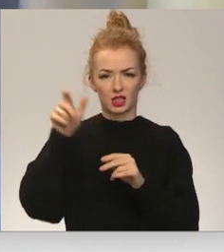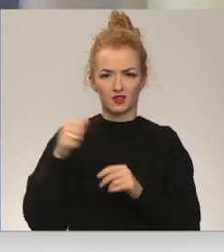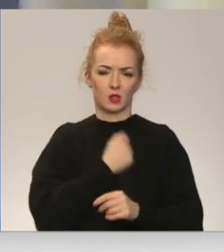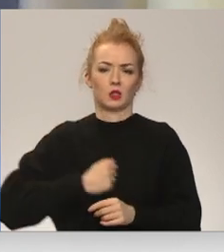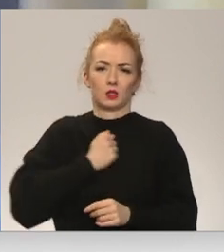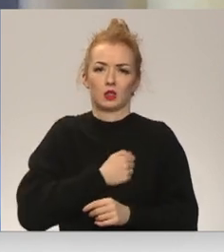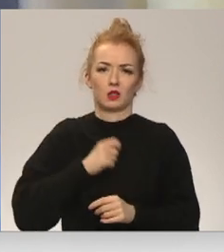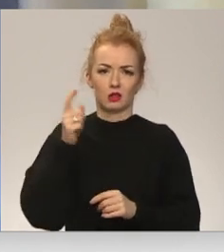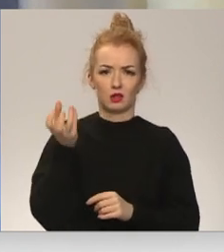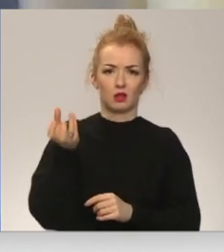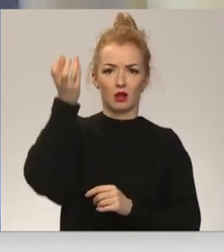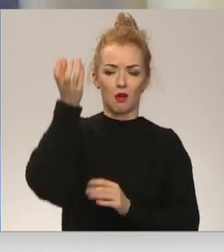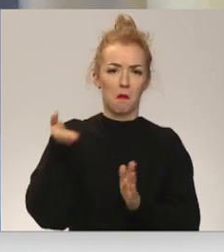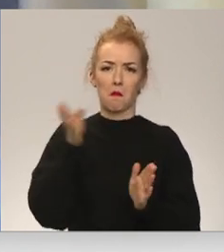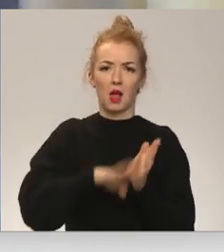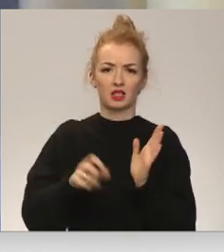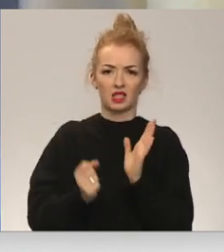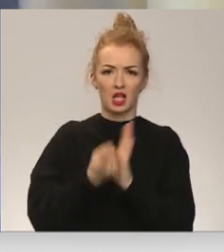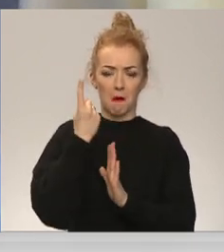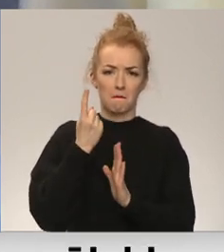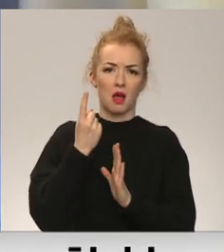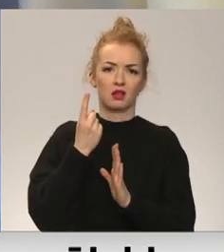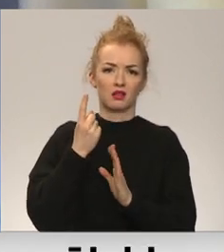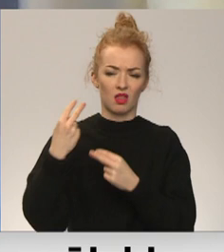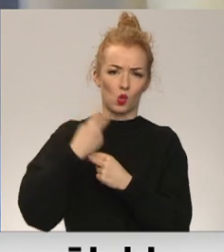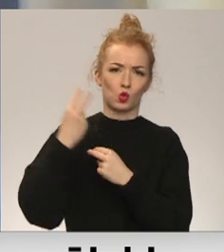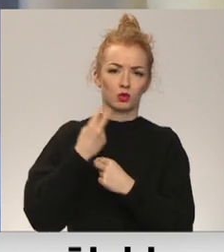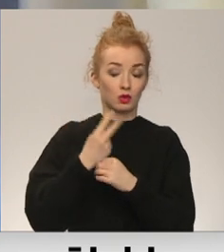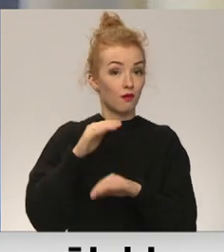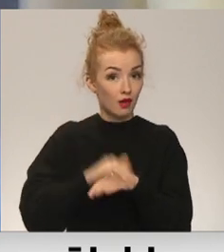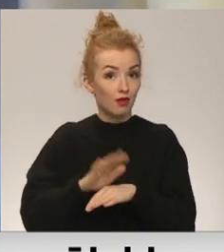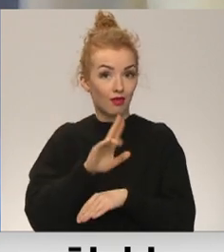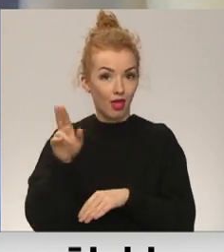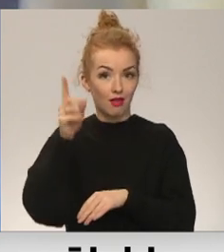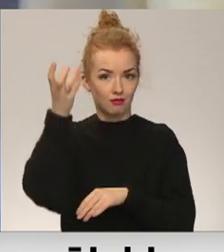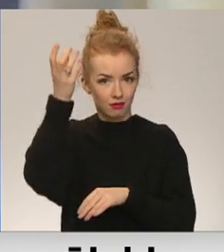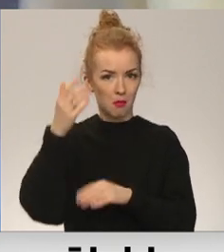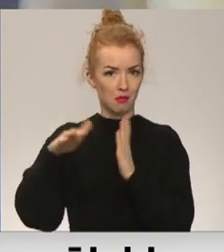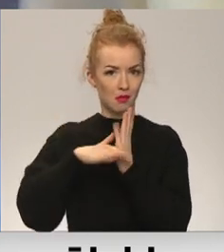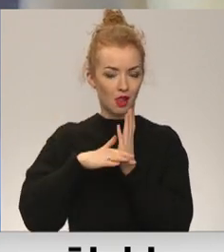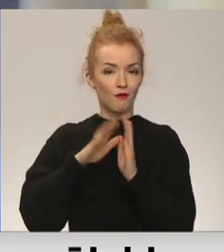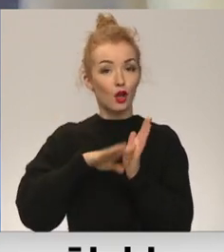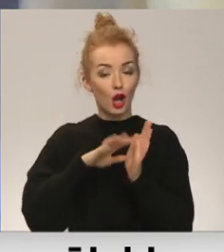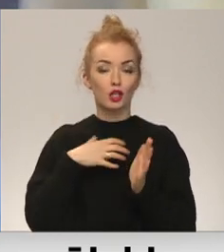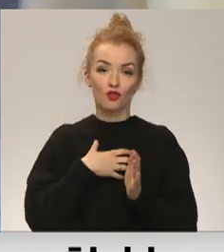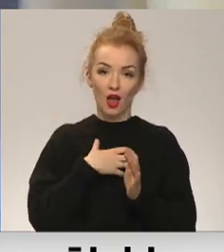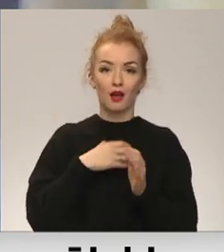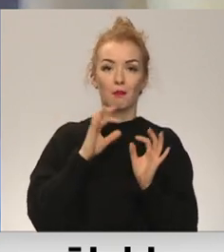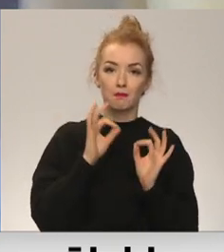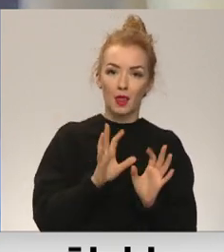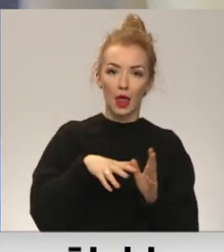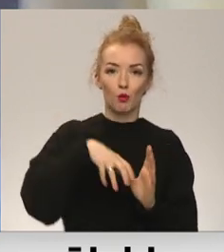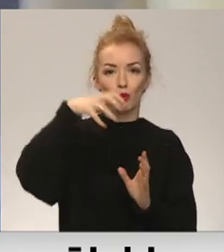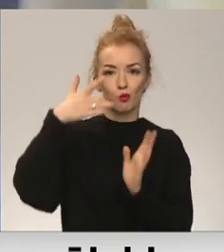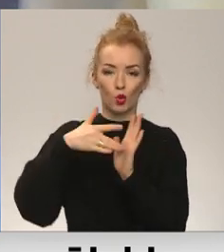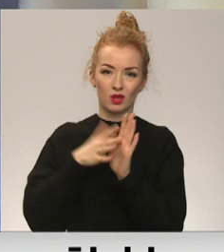par to, ka ierīca beziedzīgi strādā. Nē, ierīca ir izdrījusi savu darbu un vienkārši ir jāprūpējās par to, lai nav šo putekļu, kas varētu